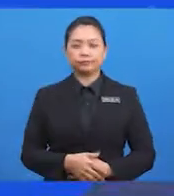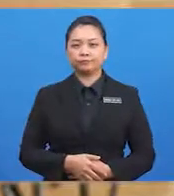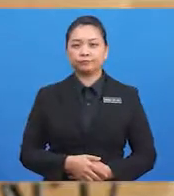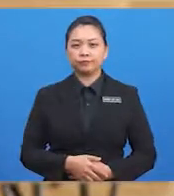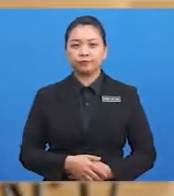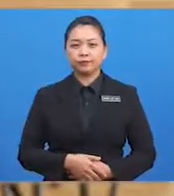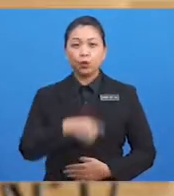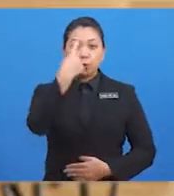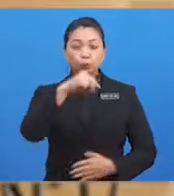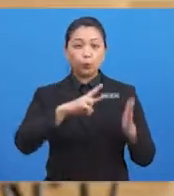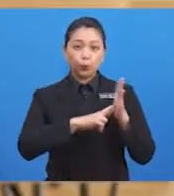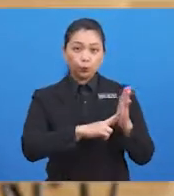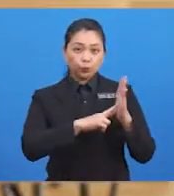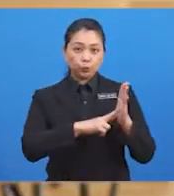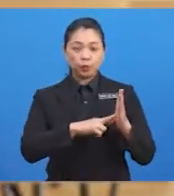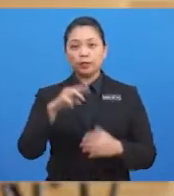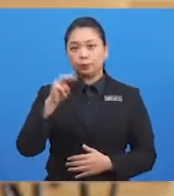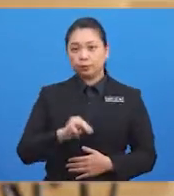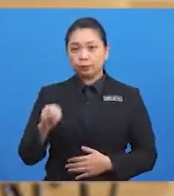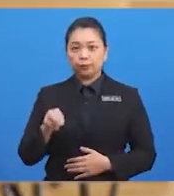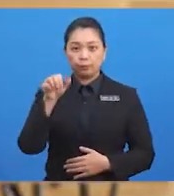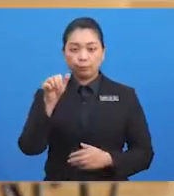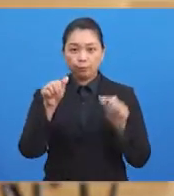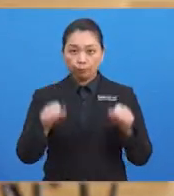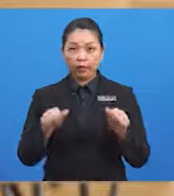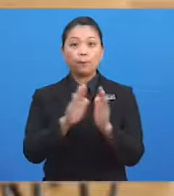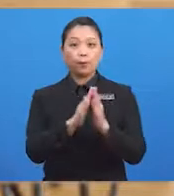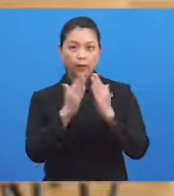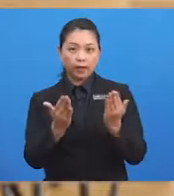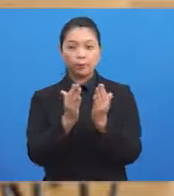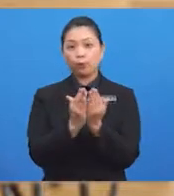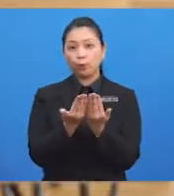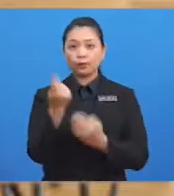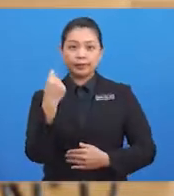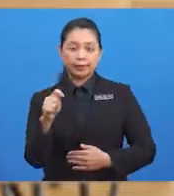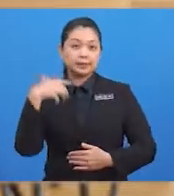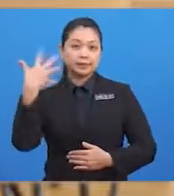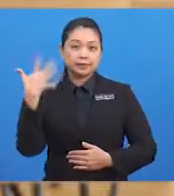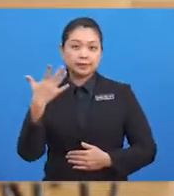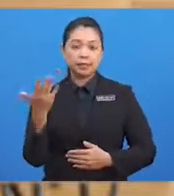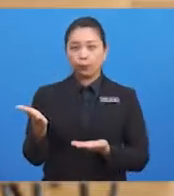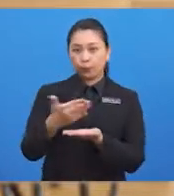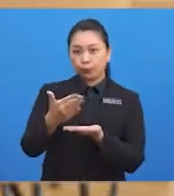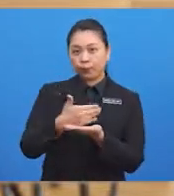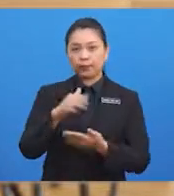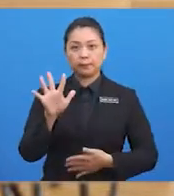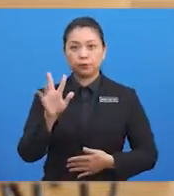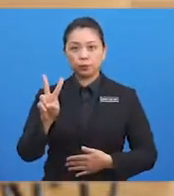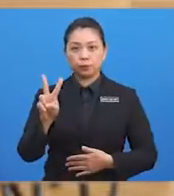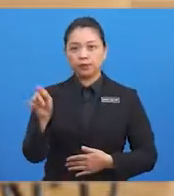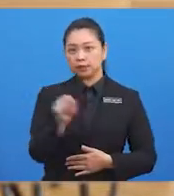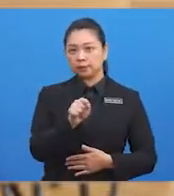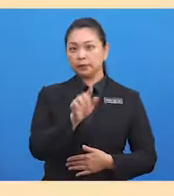Untuk rujukan, murid-murid boleh buka buku teks sejarah iaitu Muka Surat 52 ke